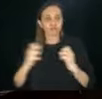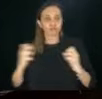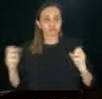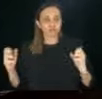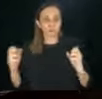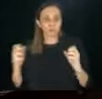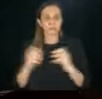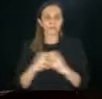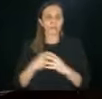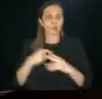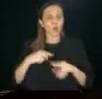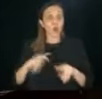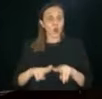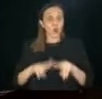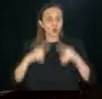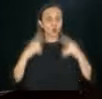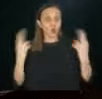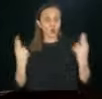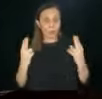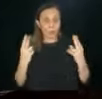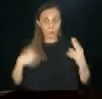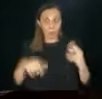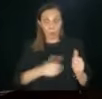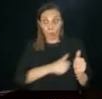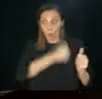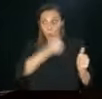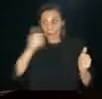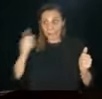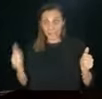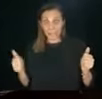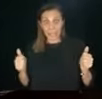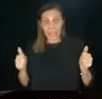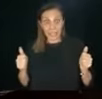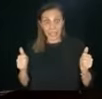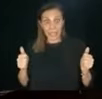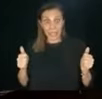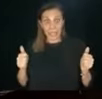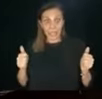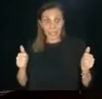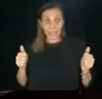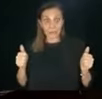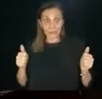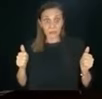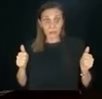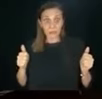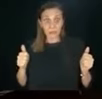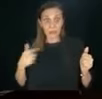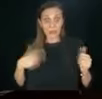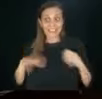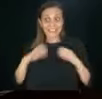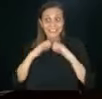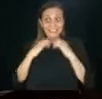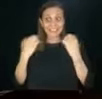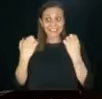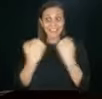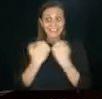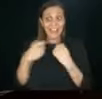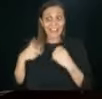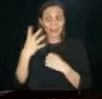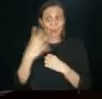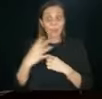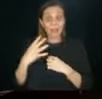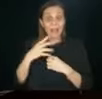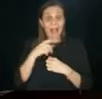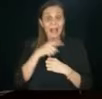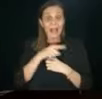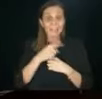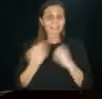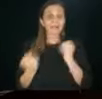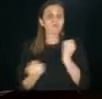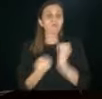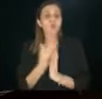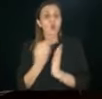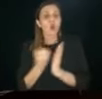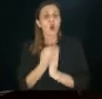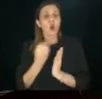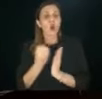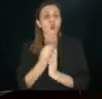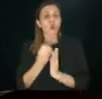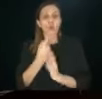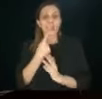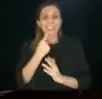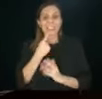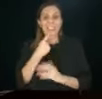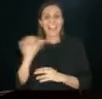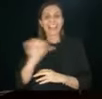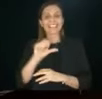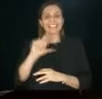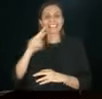Io ho scoperto che solo quest'anno lo stadio Meazza ha prodotto alla